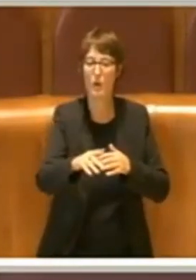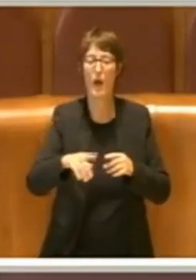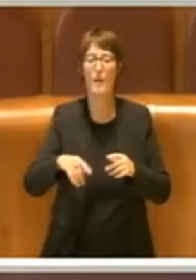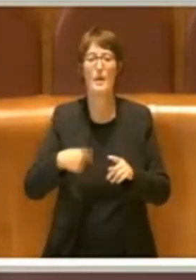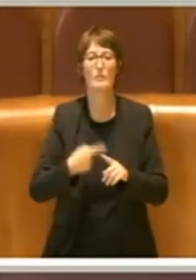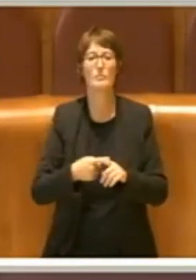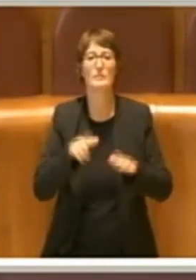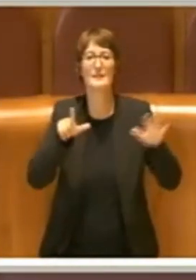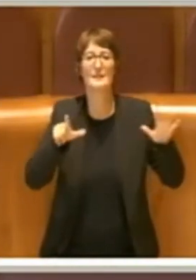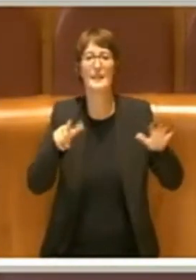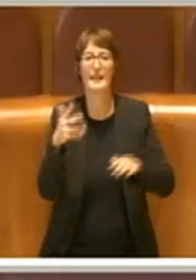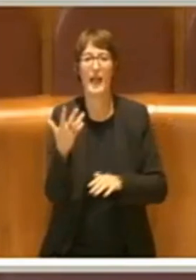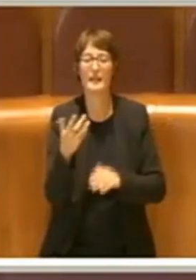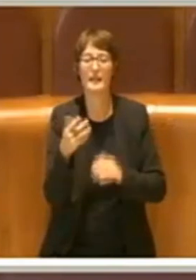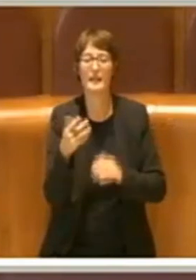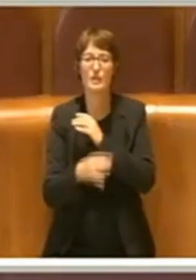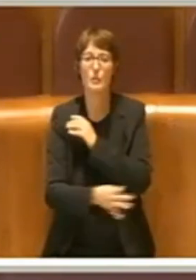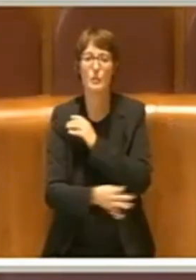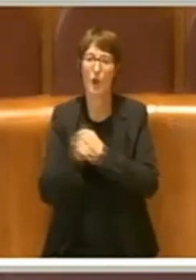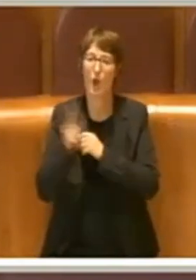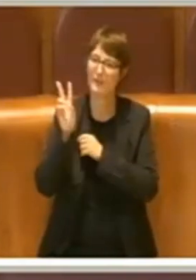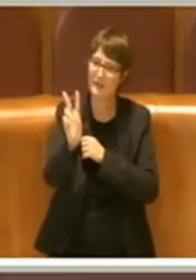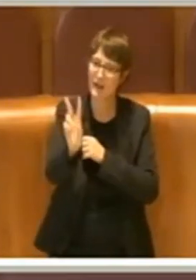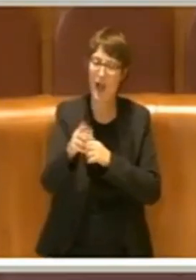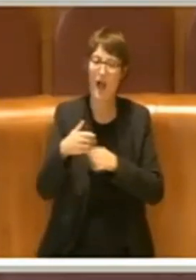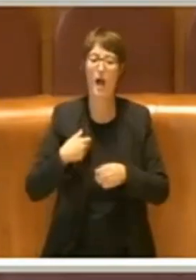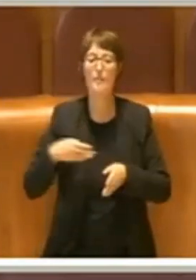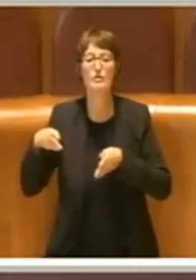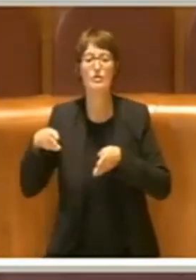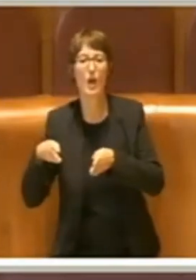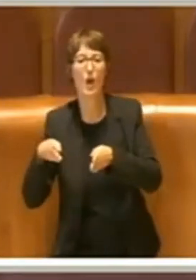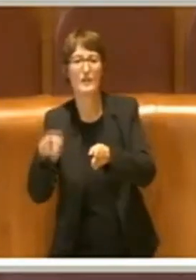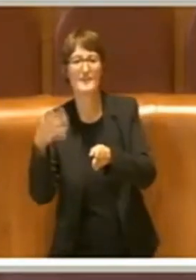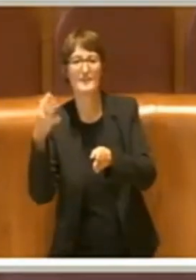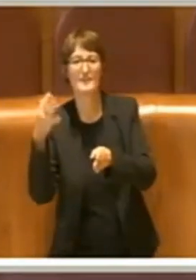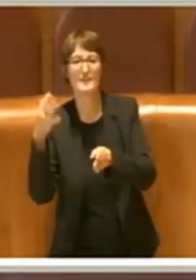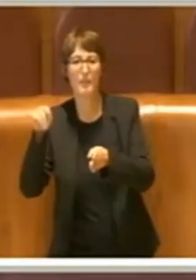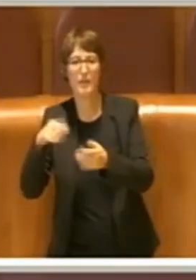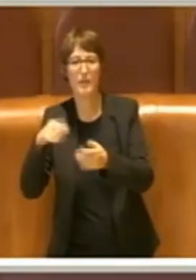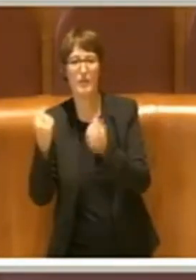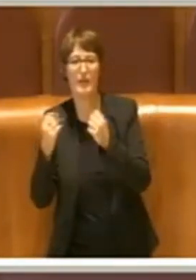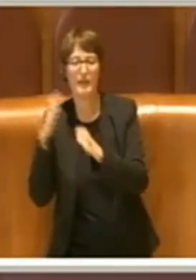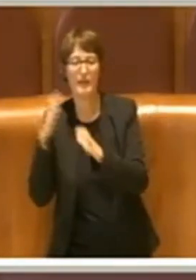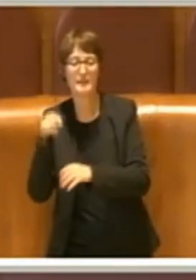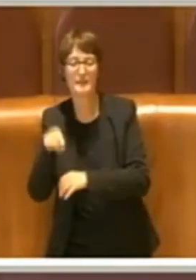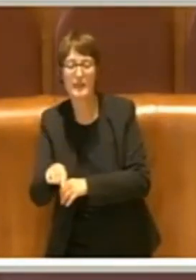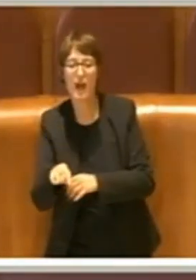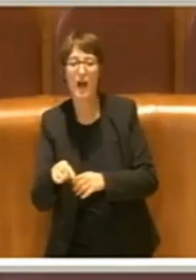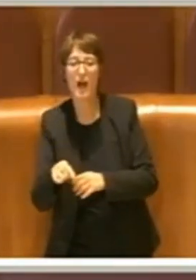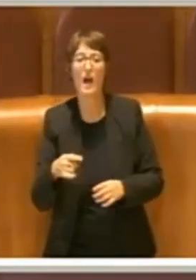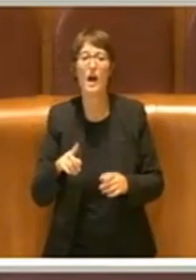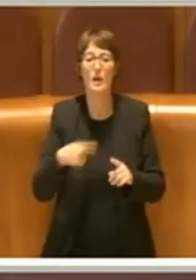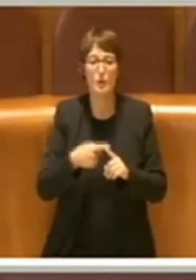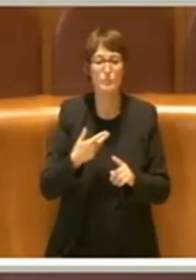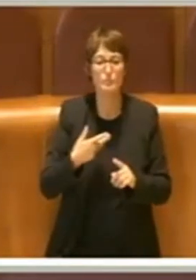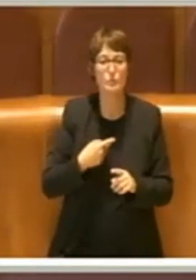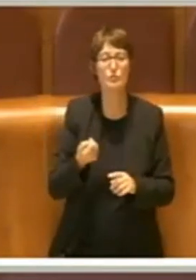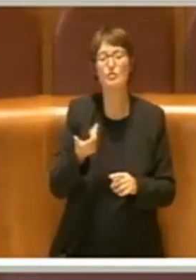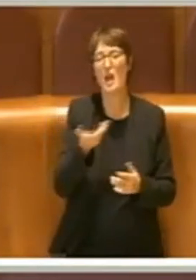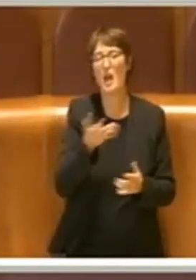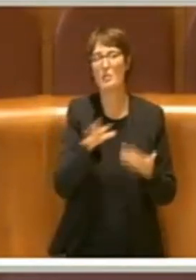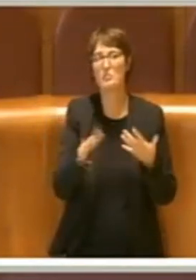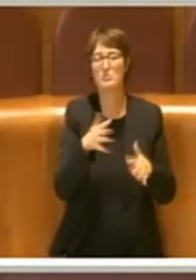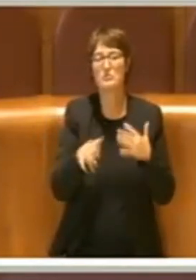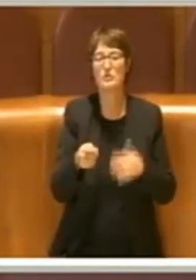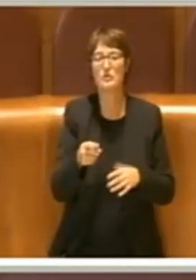tram, ci sono corsie preferenziali, tra l'altro circa 400 milioni sono già finanziati e